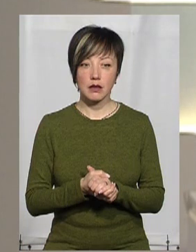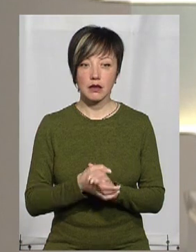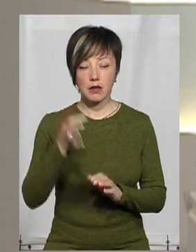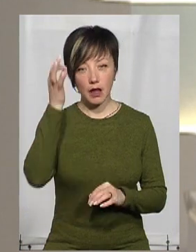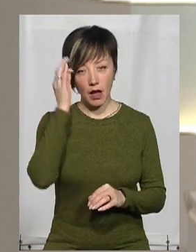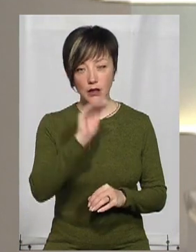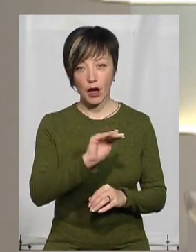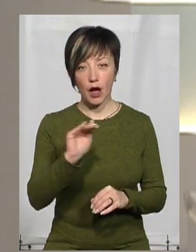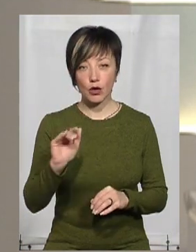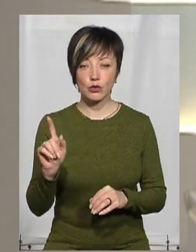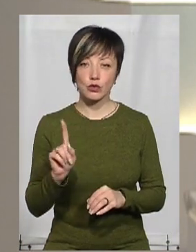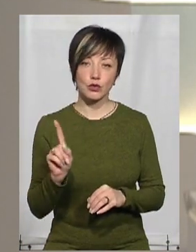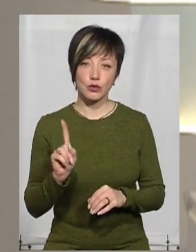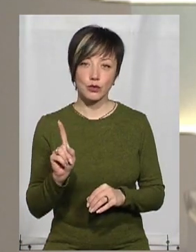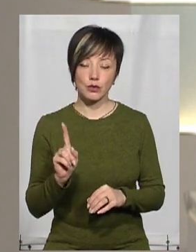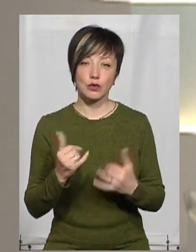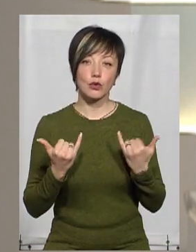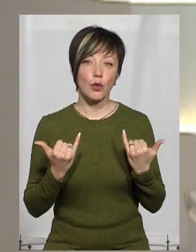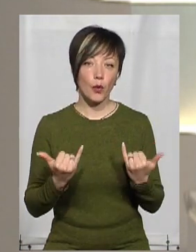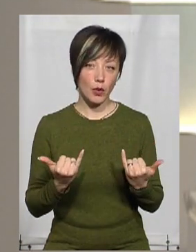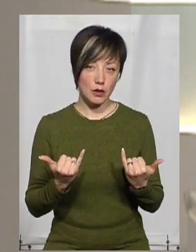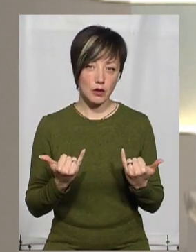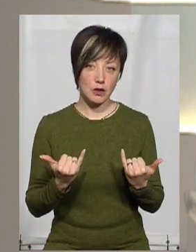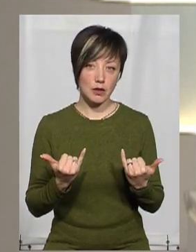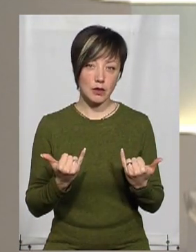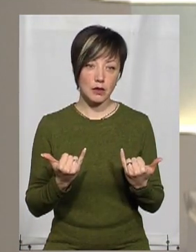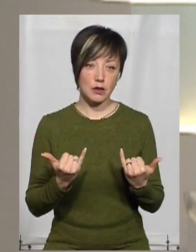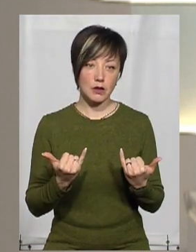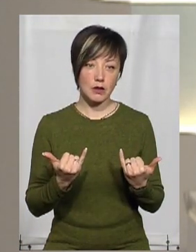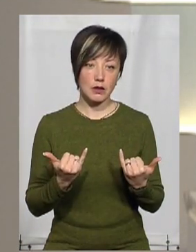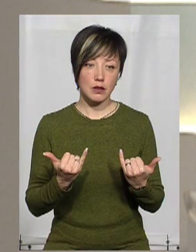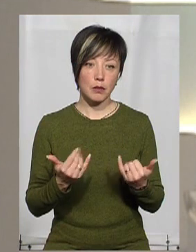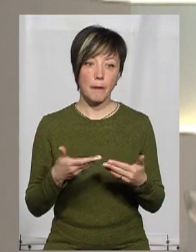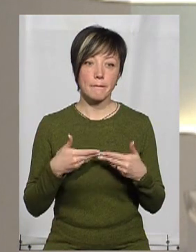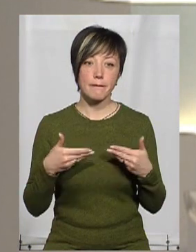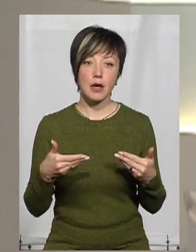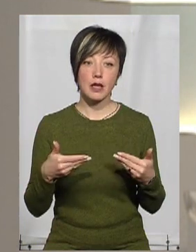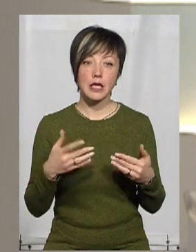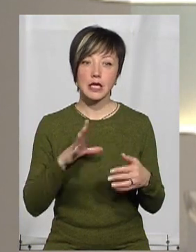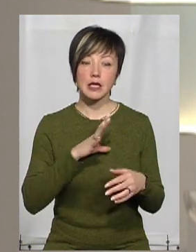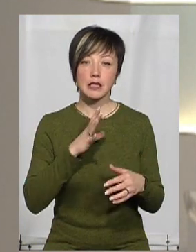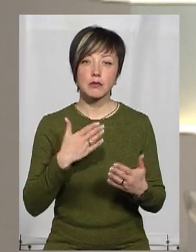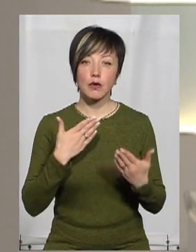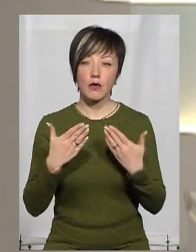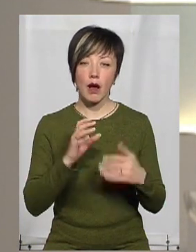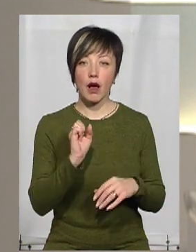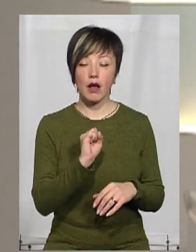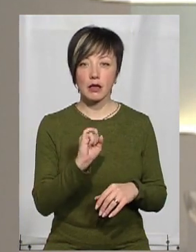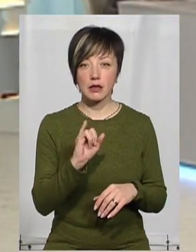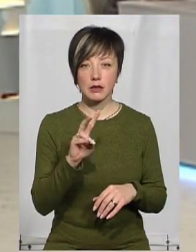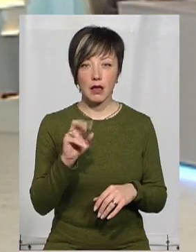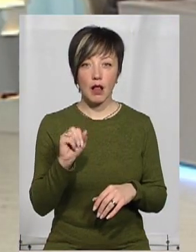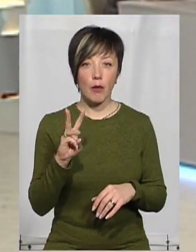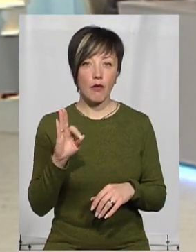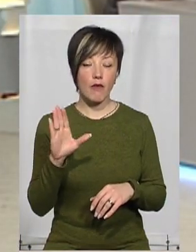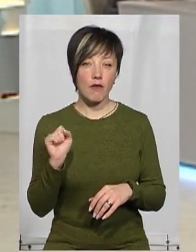Нагадаю, що сьогодні ми спілкувалися з Анною Ісламовою,